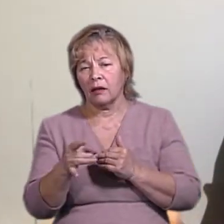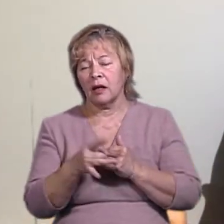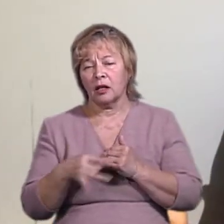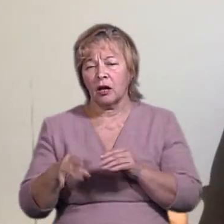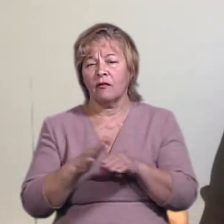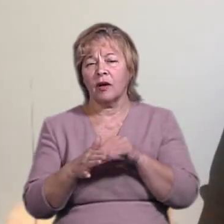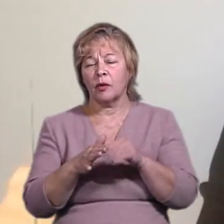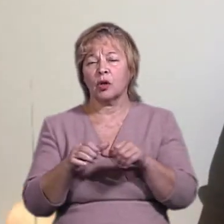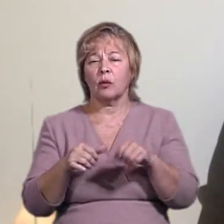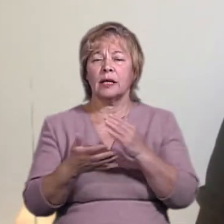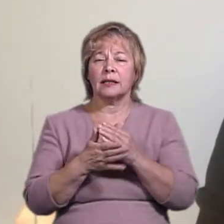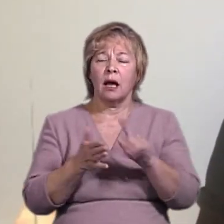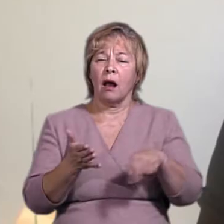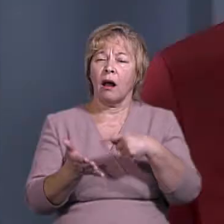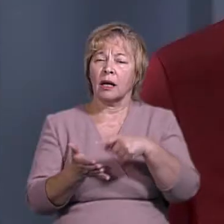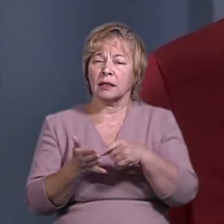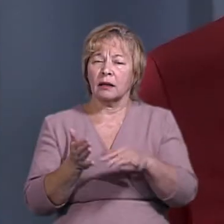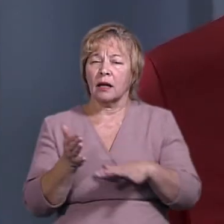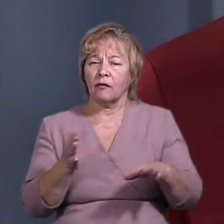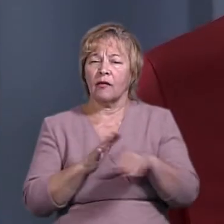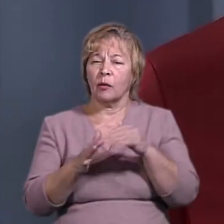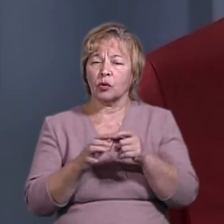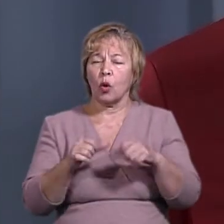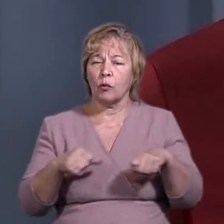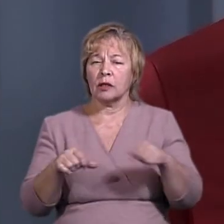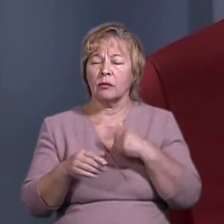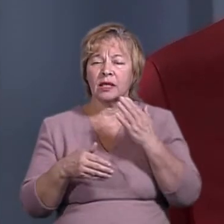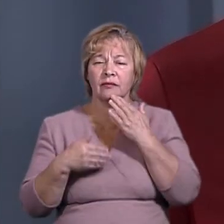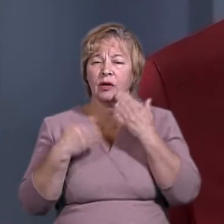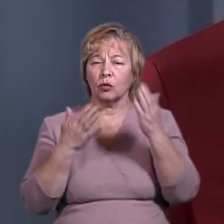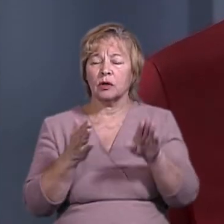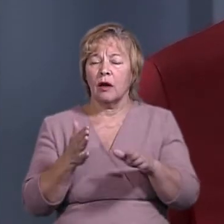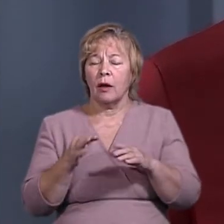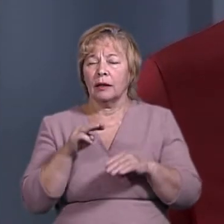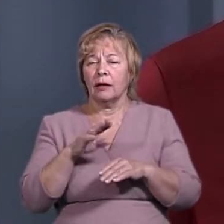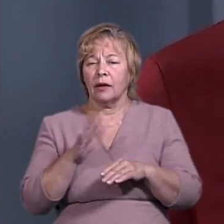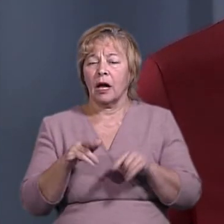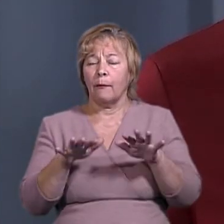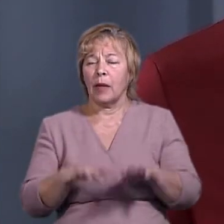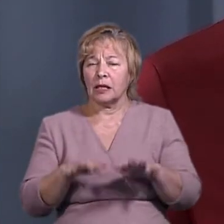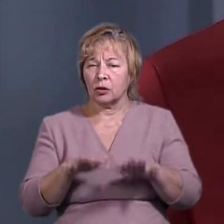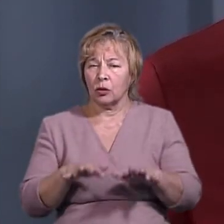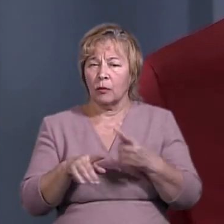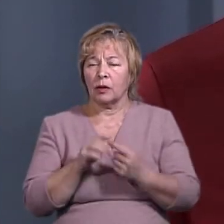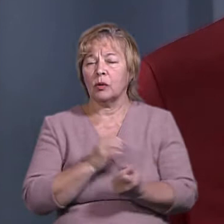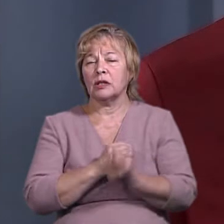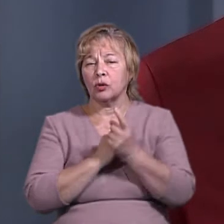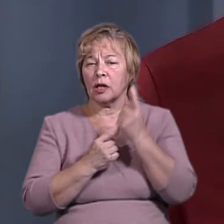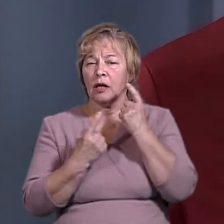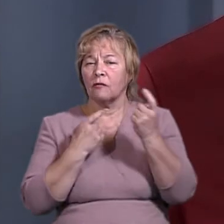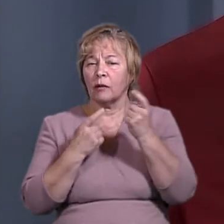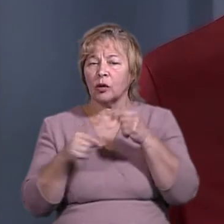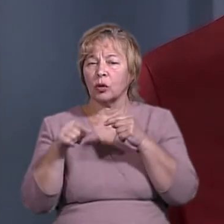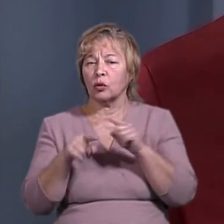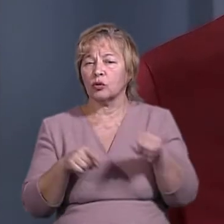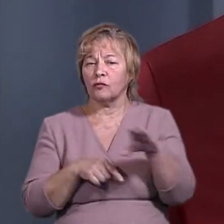виборчі комісії, є міська територіальна виборча комісія. Ми звернулися в міську ТВК, тому що вона, по суті, є джерелом інформації про